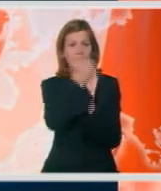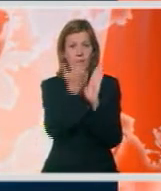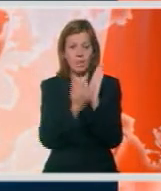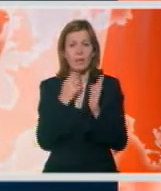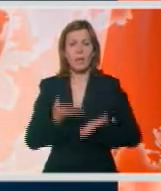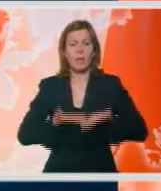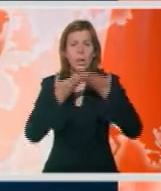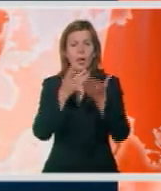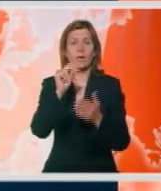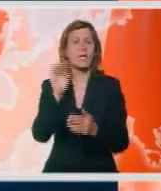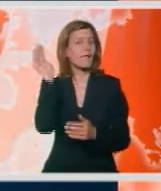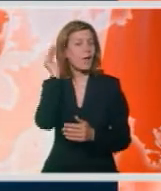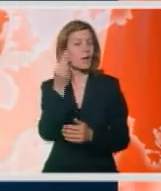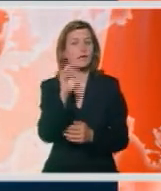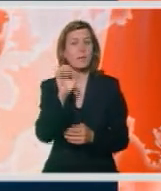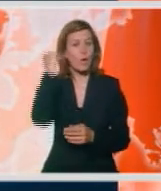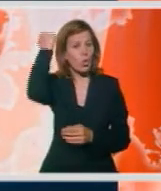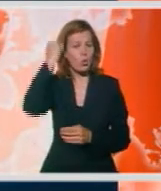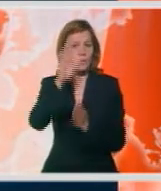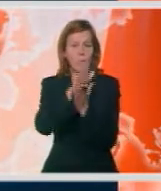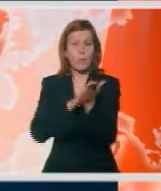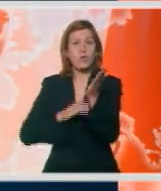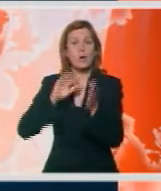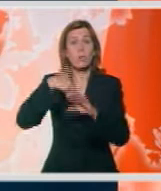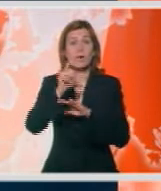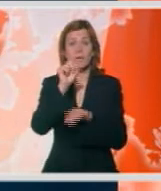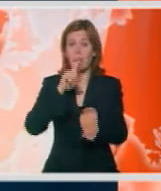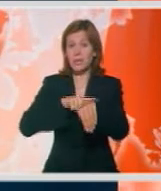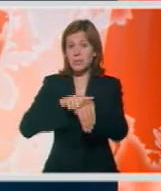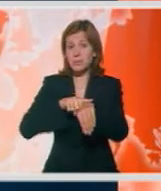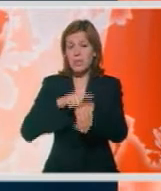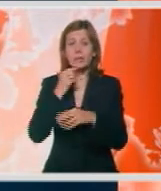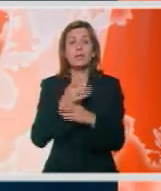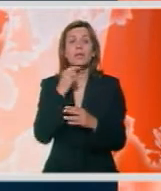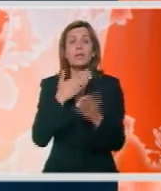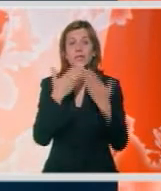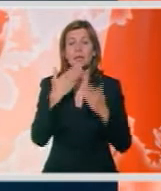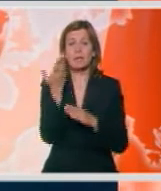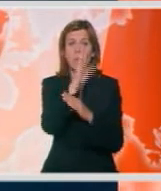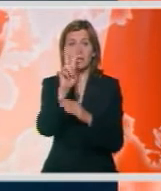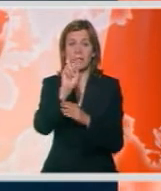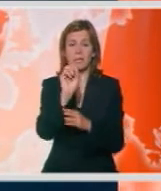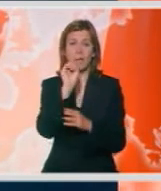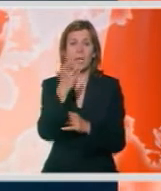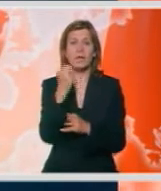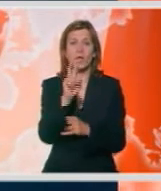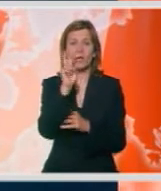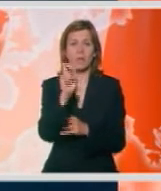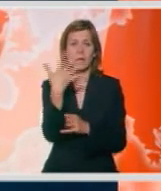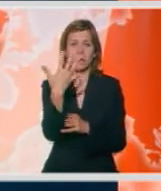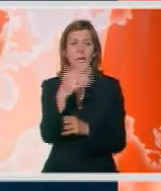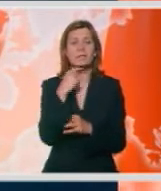Predlogom rezolucije vlade Srbije o Kosovu počelo nešto posle 12 sati. Sednici je prisustuo 215 od 250